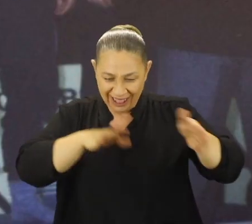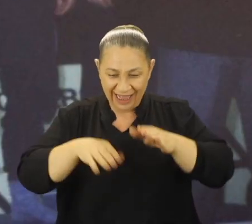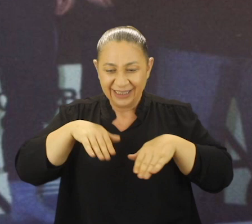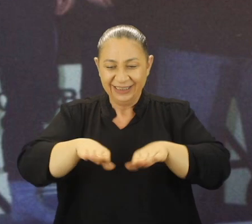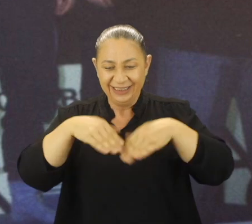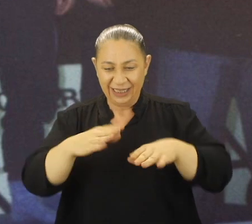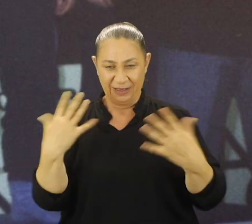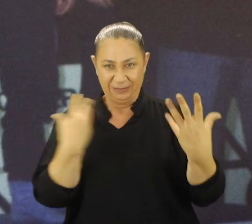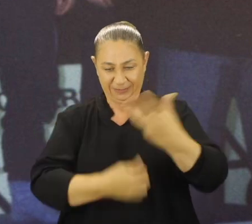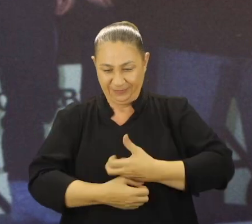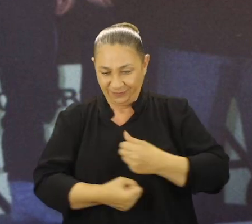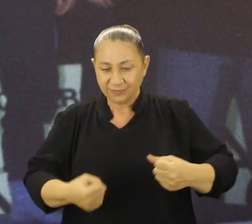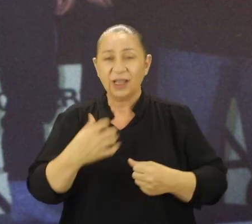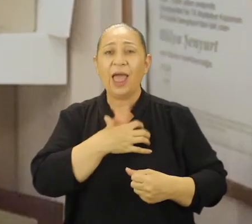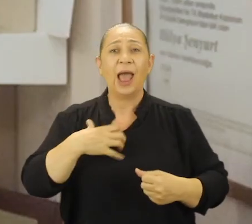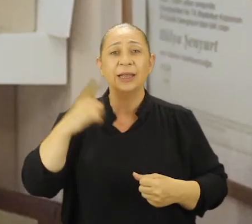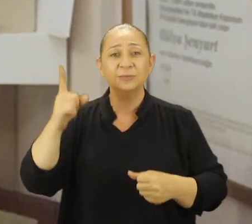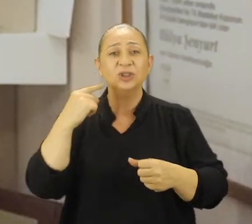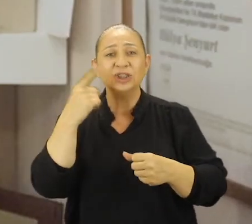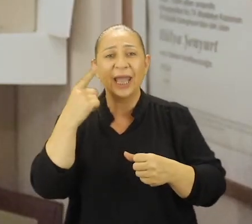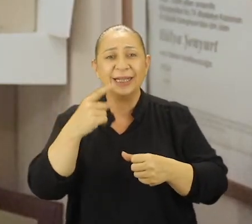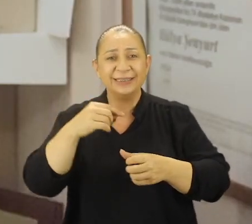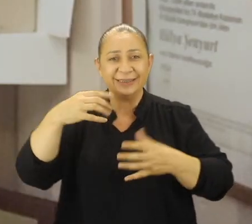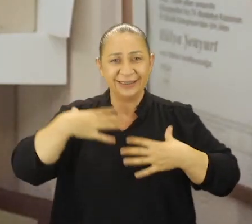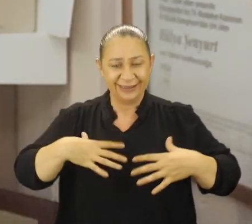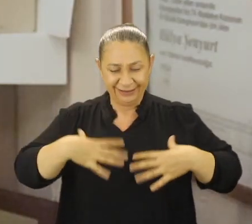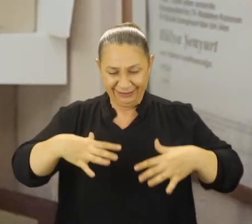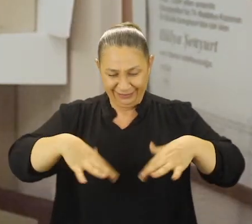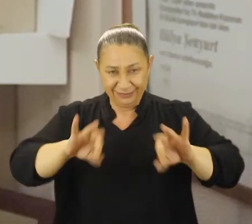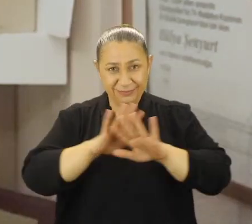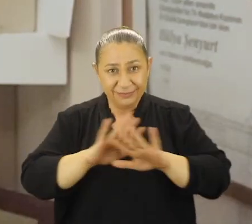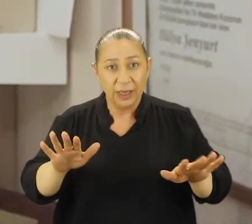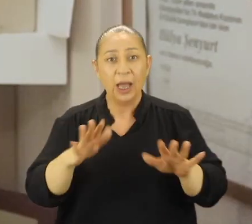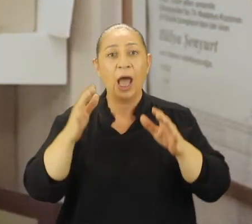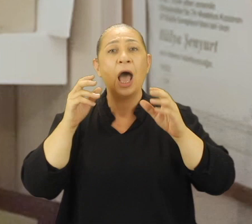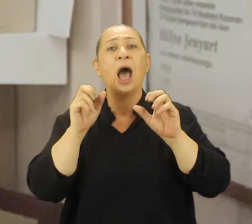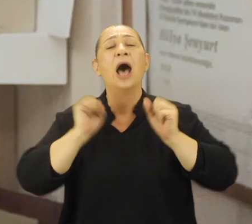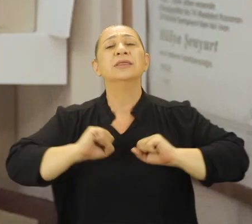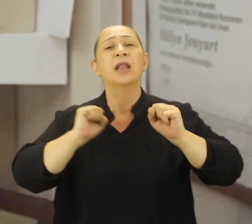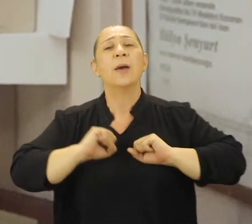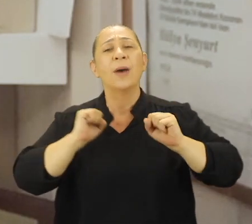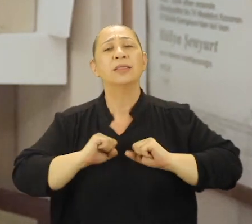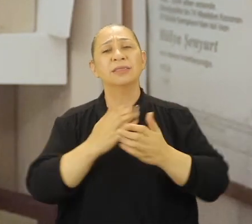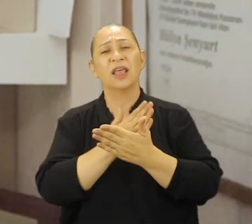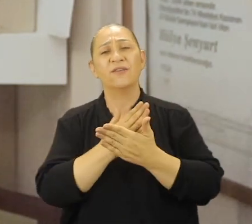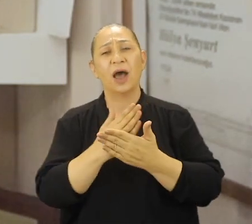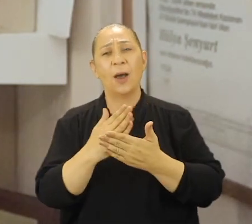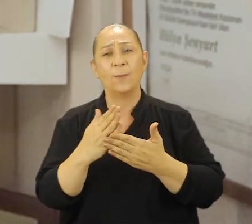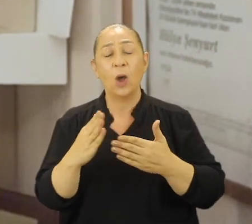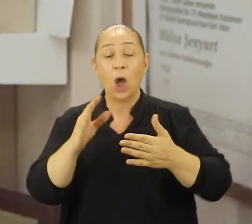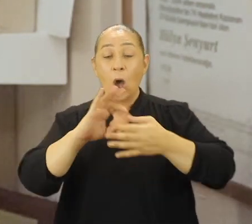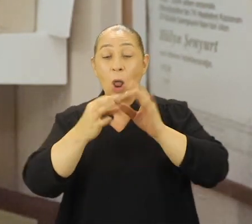çuvalından dikilen bir rüzgü ile başladı. Annem şeker çuvalından bana bir rüzgü dikti ve antrenmanlarıma devam